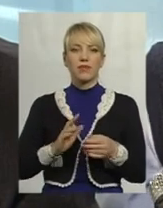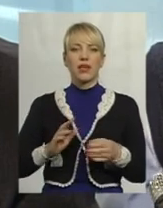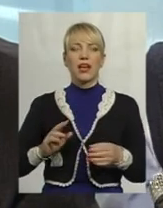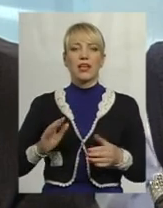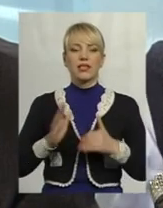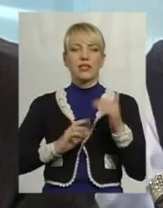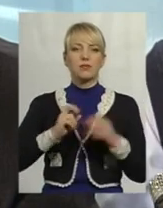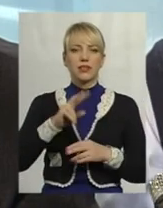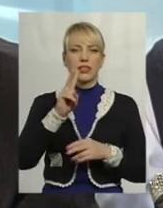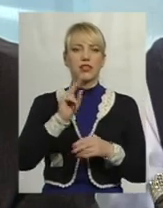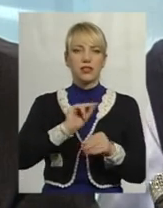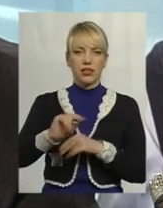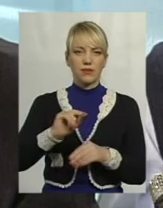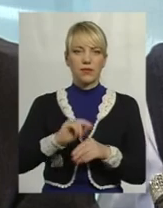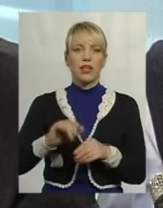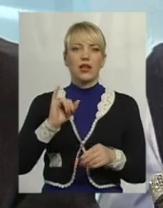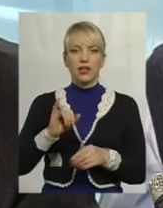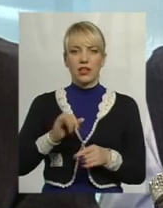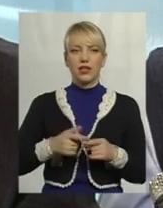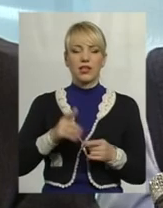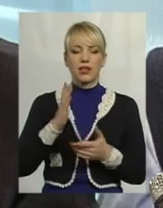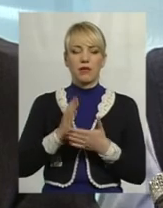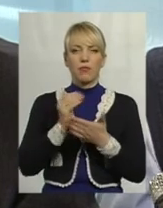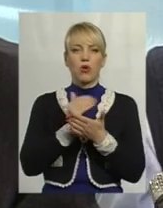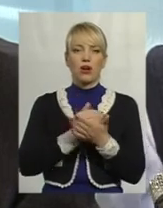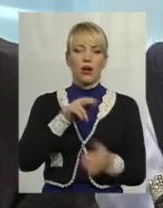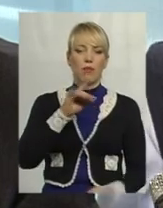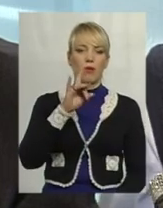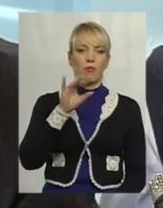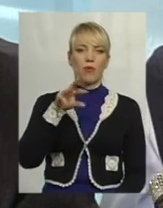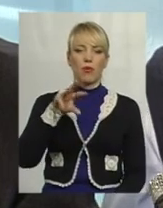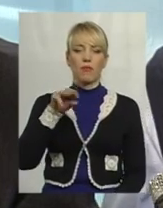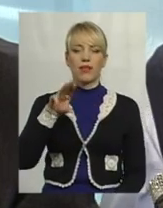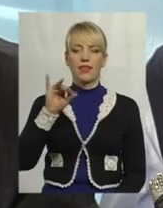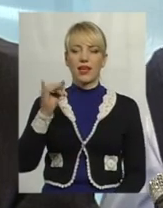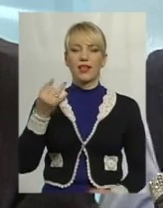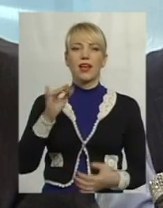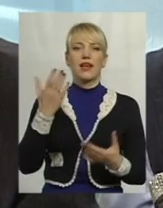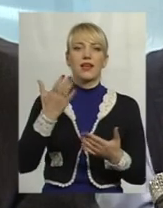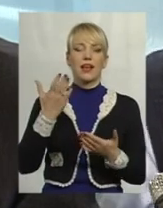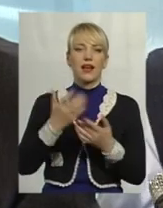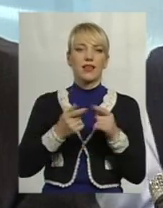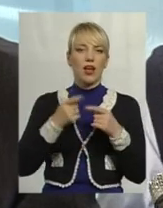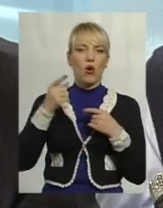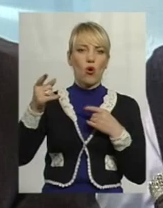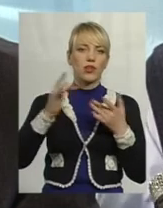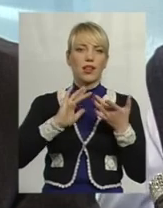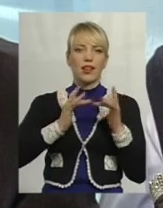є програма про мети, яка повністю онлайн дає медіаматеріали по навчанню